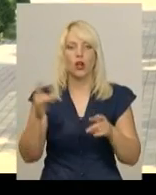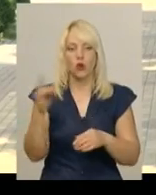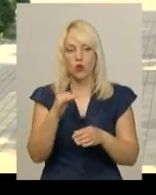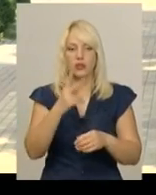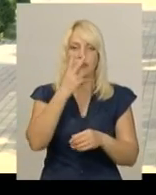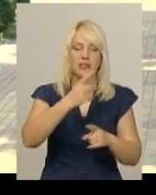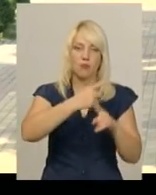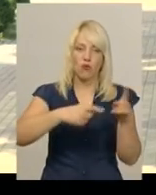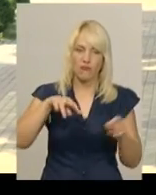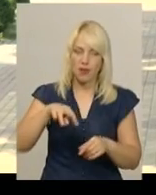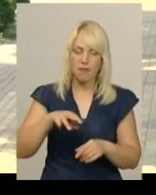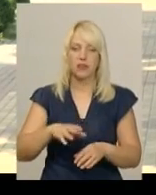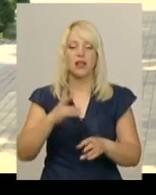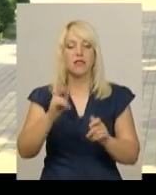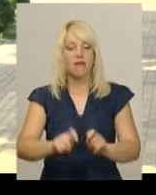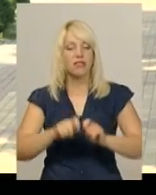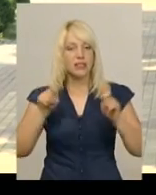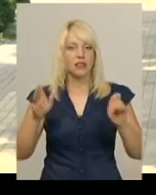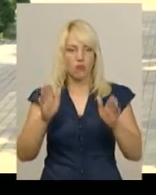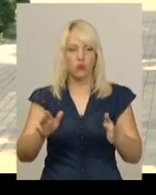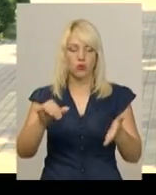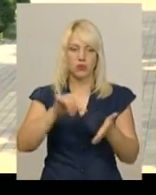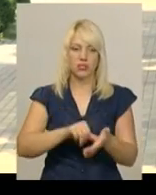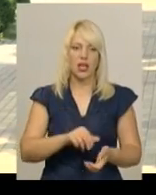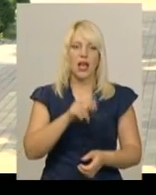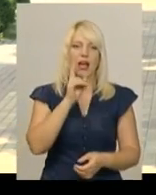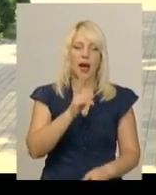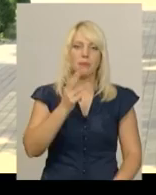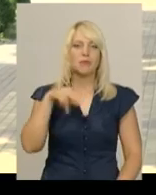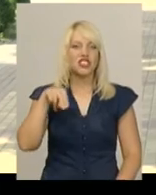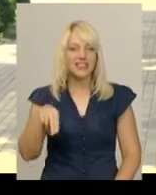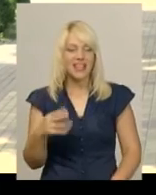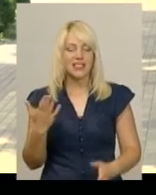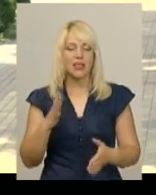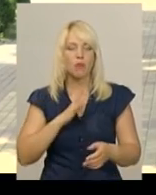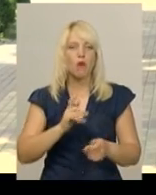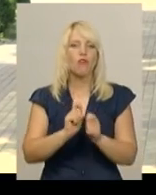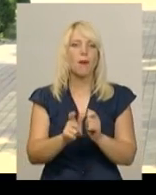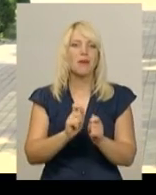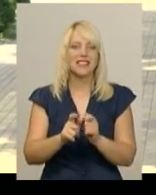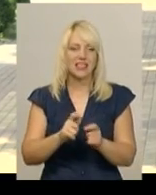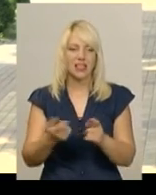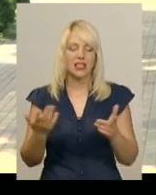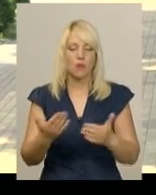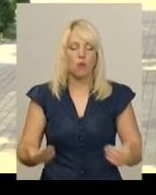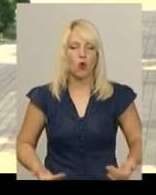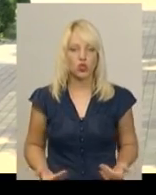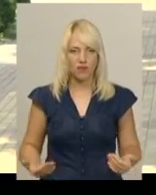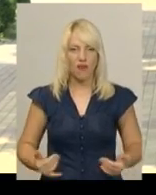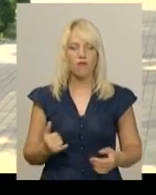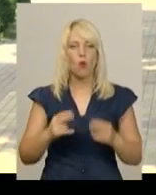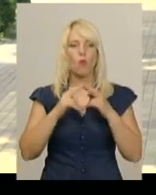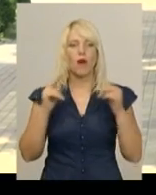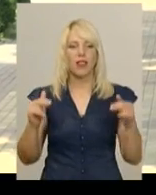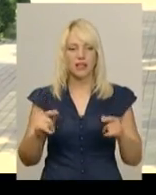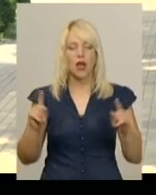На відкритті будуть присутні і Карл Пшездецький, який, власне, був меценатом і проживав в палаці,